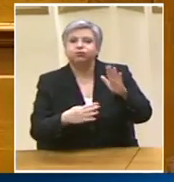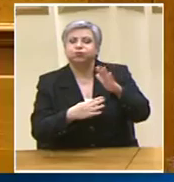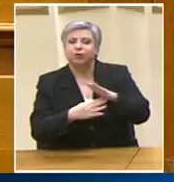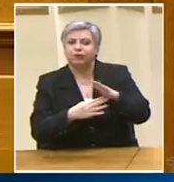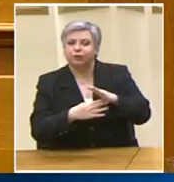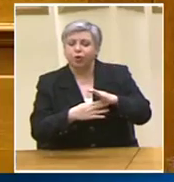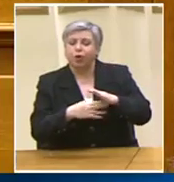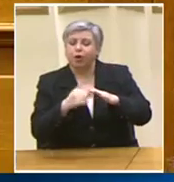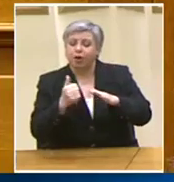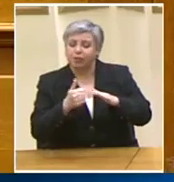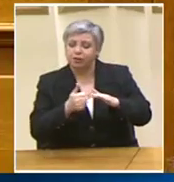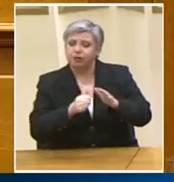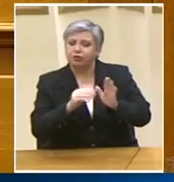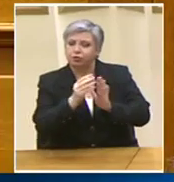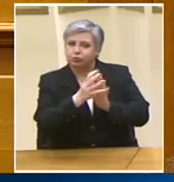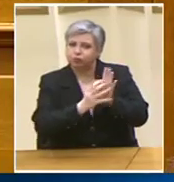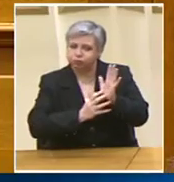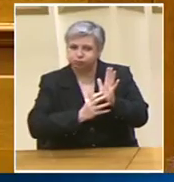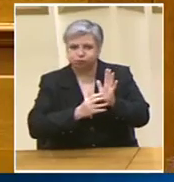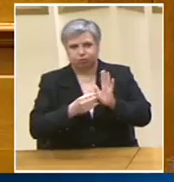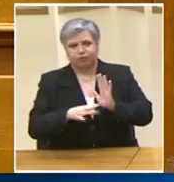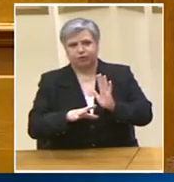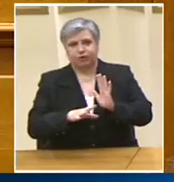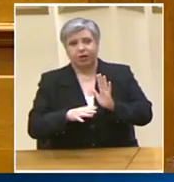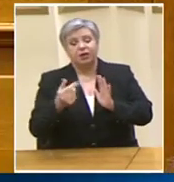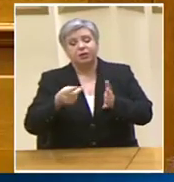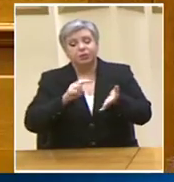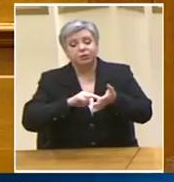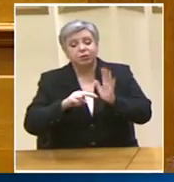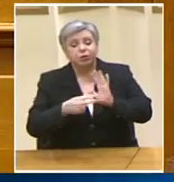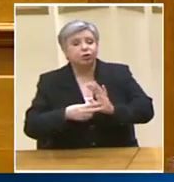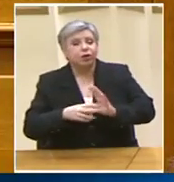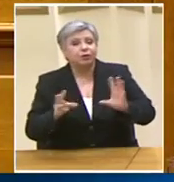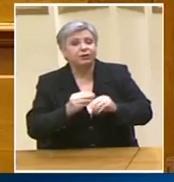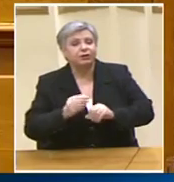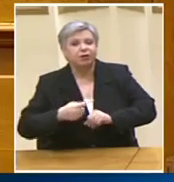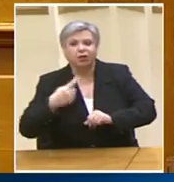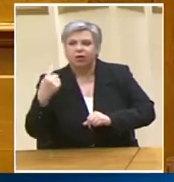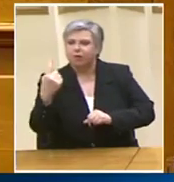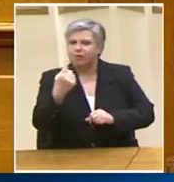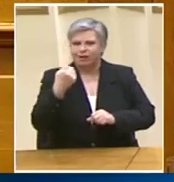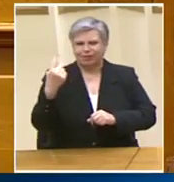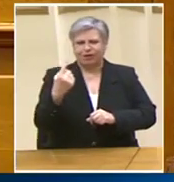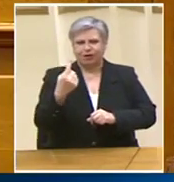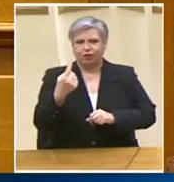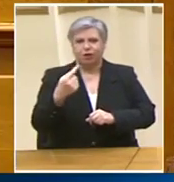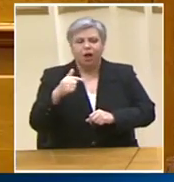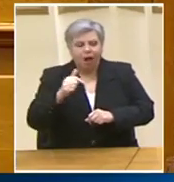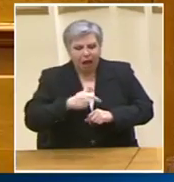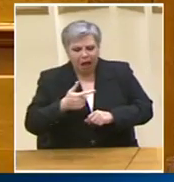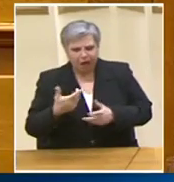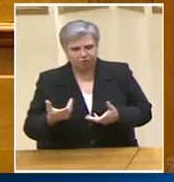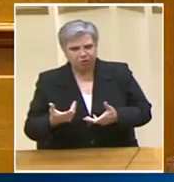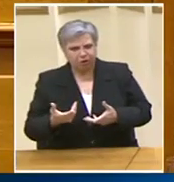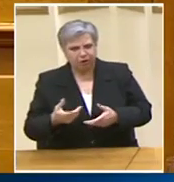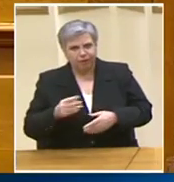σεβασμό Στο δημόσιο συμφέρον Και στο περιβάλλον Τώρα εσείς τι ακριβώς κάνετε Πού θα